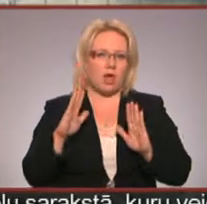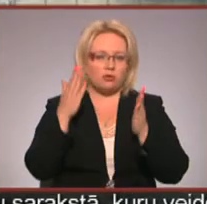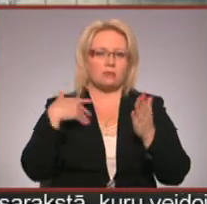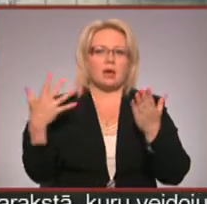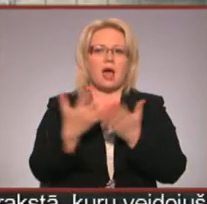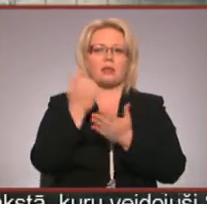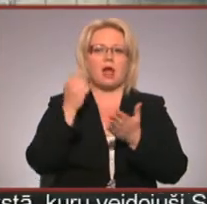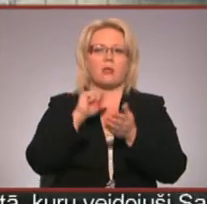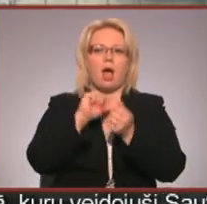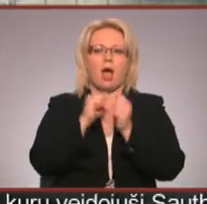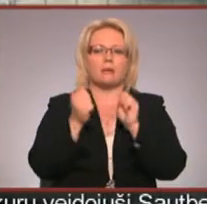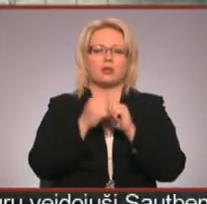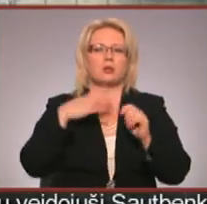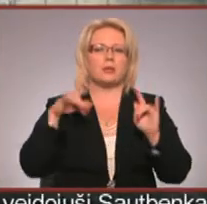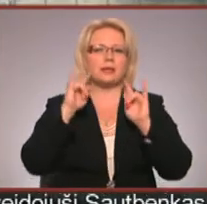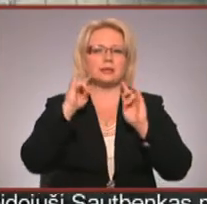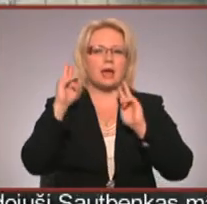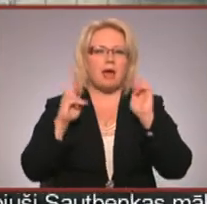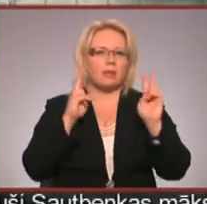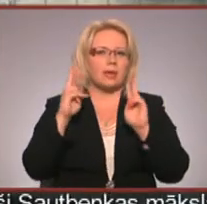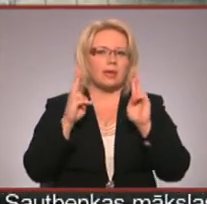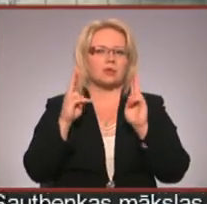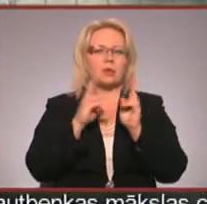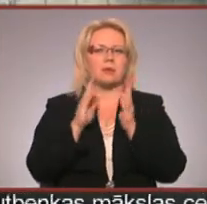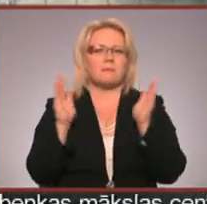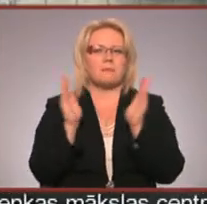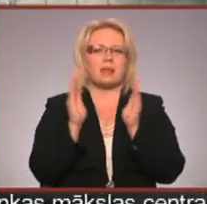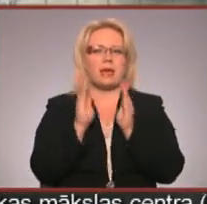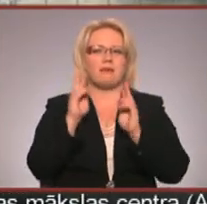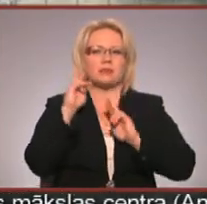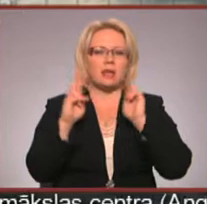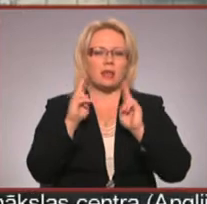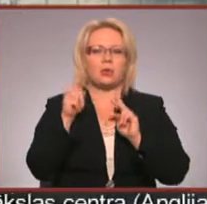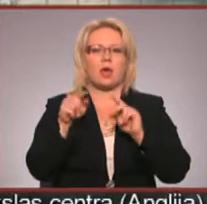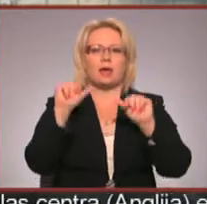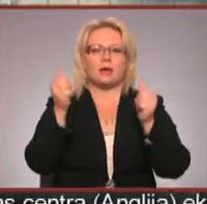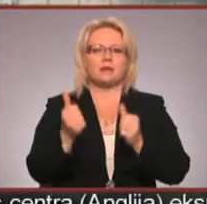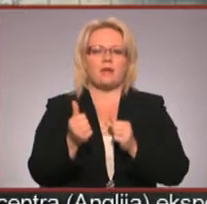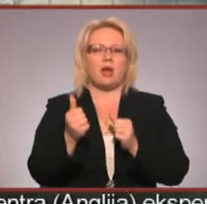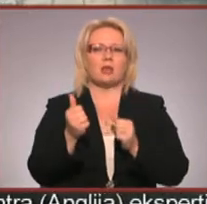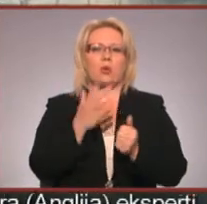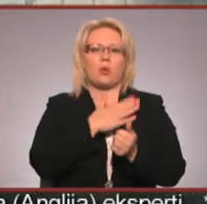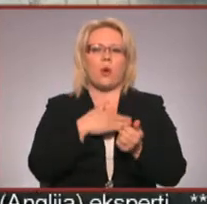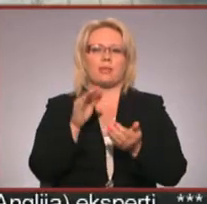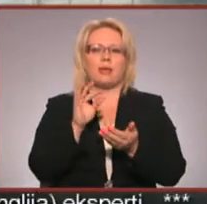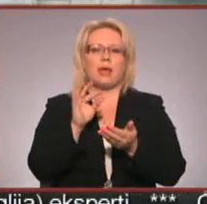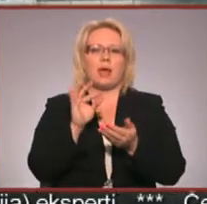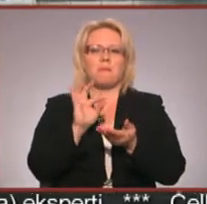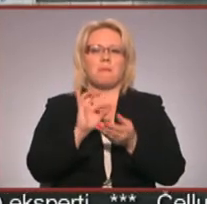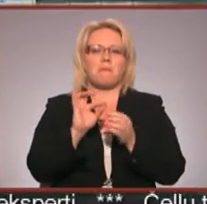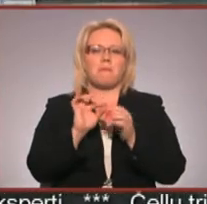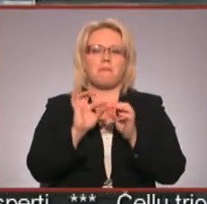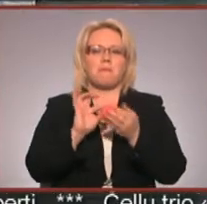akmenu, kurš ir ļoti skanīgs, tas ir ļoti blīvs granīts. No viņa ir iespējams izveidot samērā plānas plāksnes,